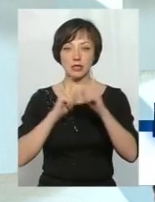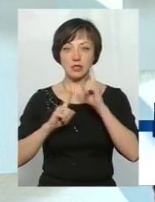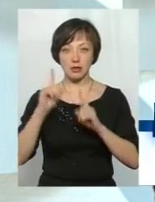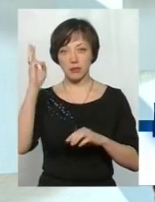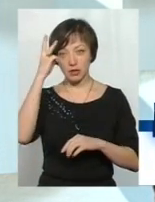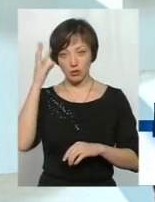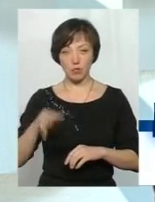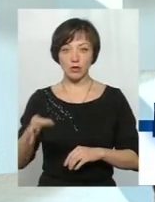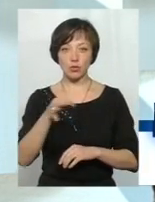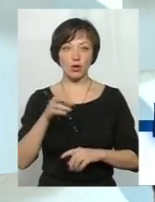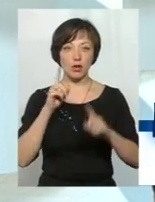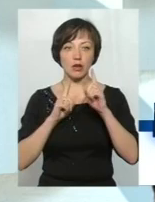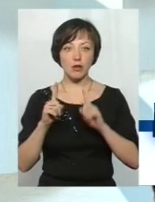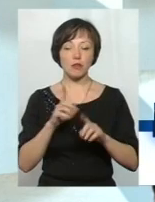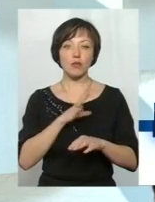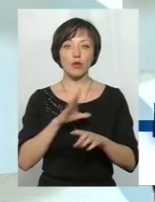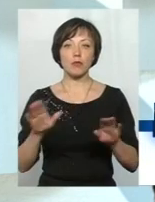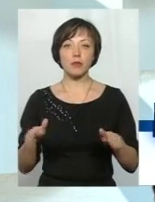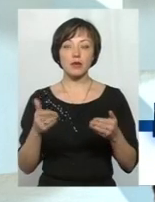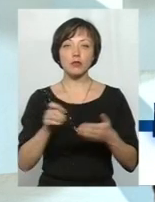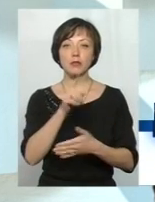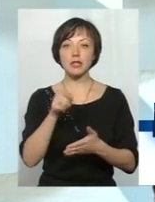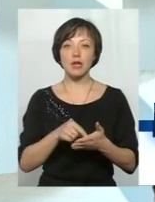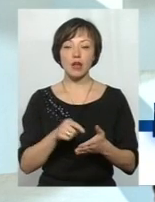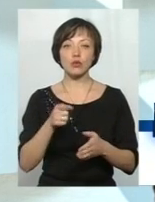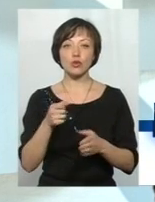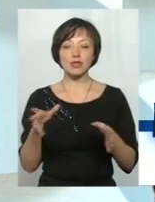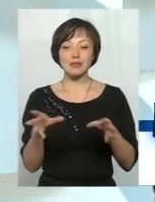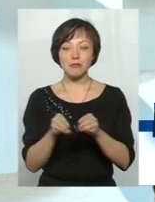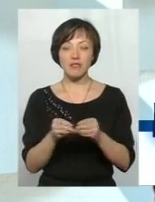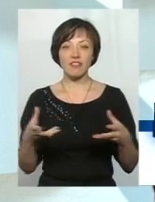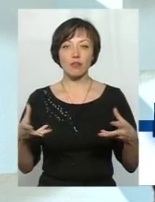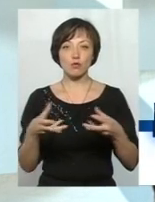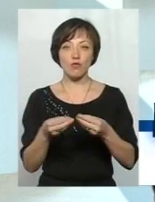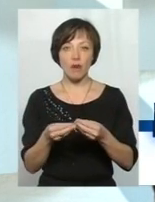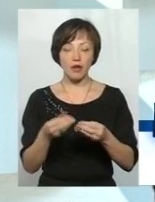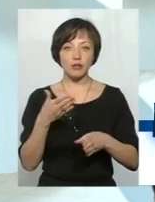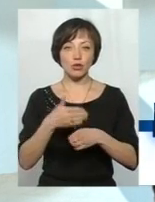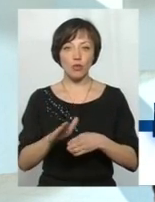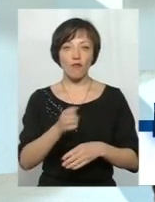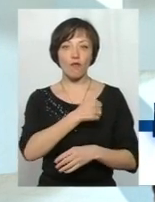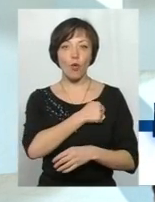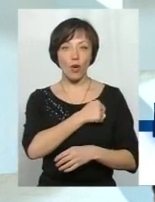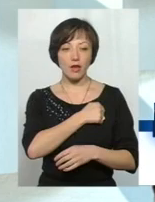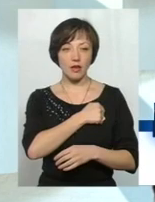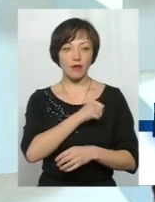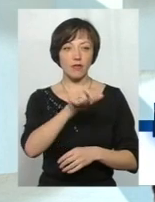Хмельницької обласної ради піднято питання щодо часткового співфінансування воїнів